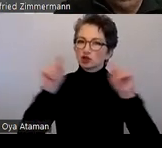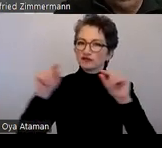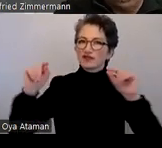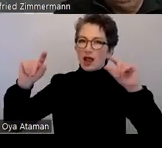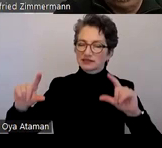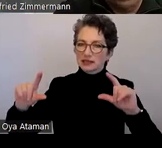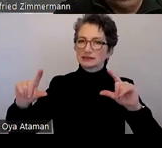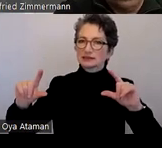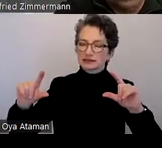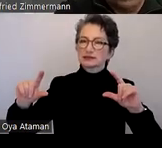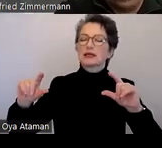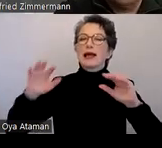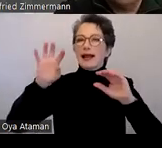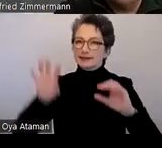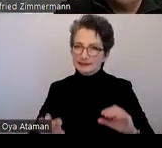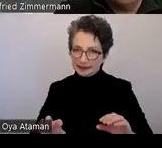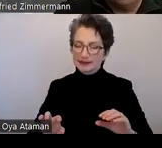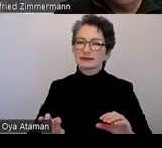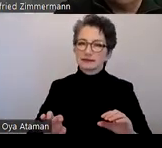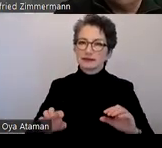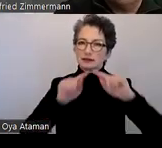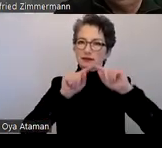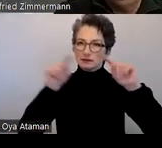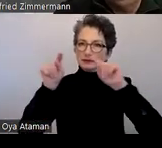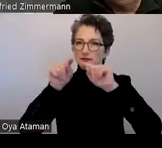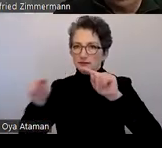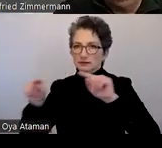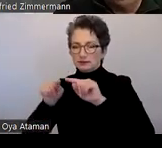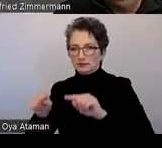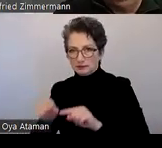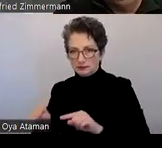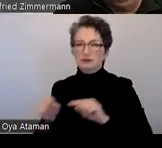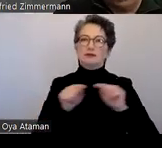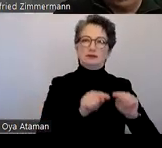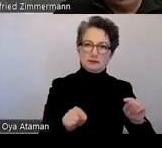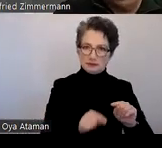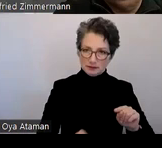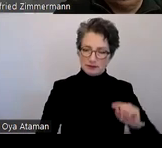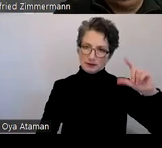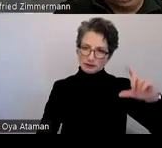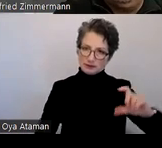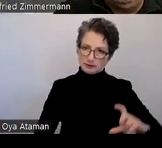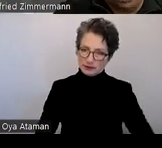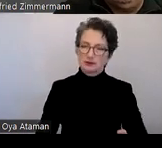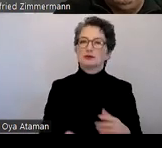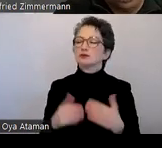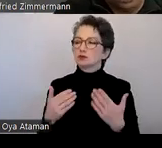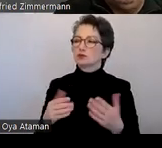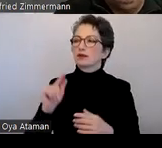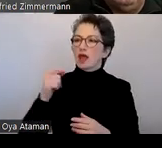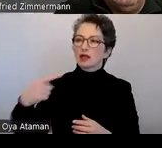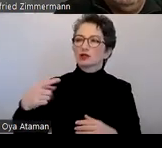und Listen vorweisen. Solche Dokumente sollen auch eine Textstruktur mit korrekter